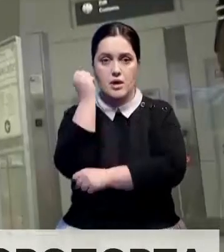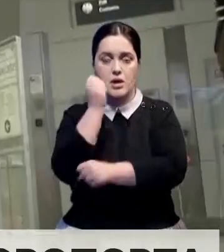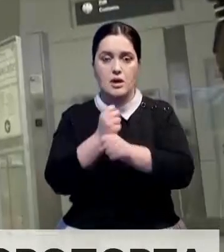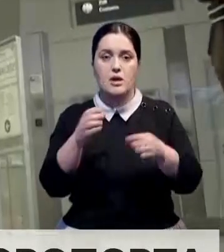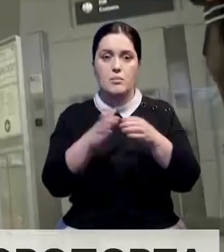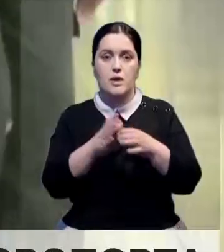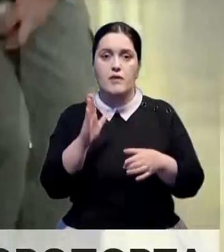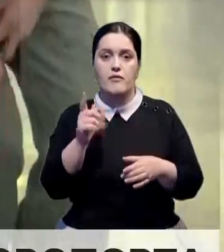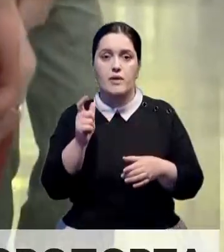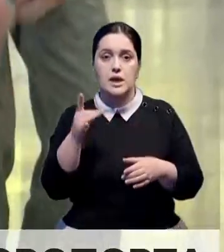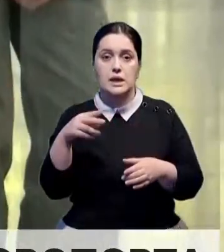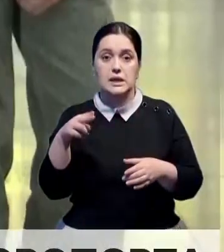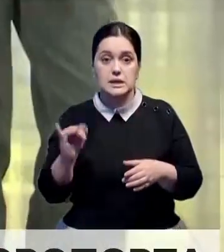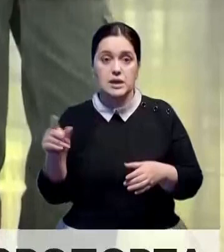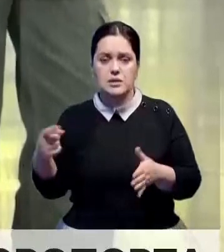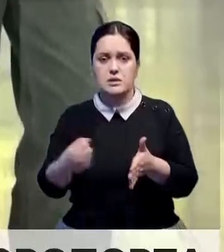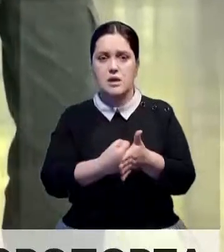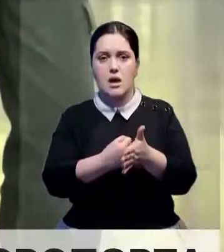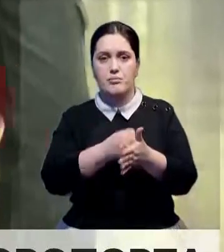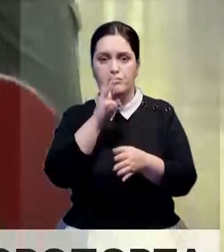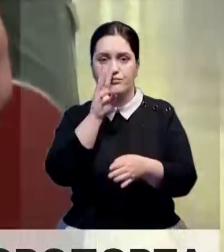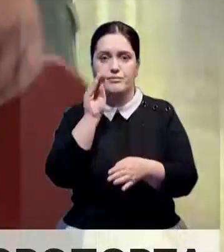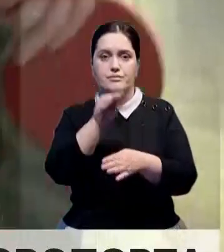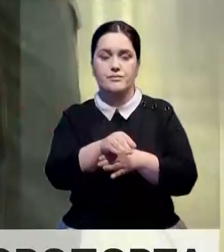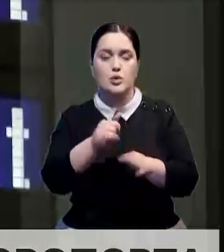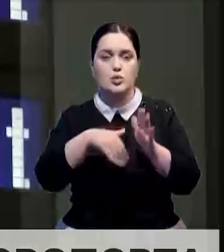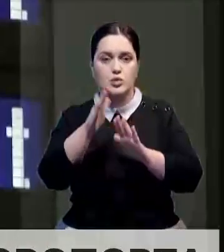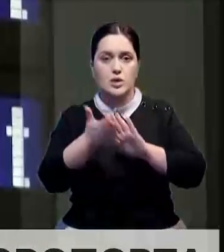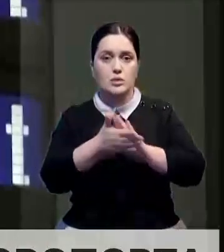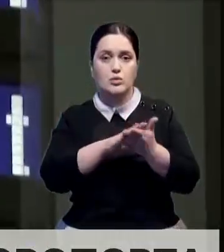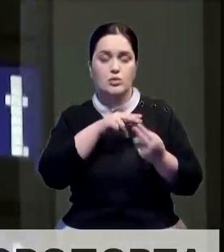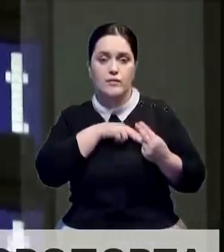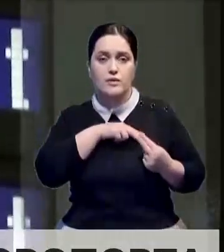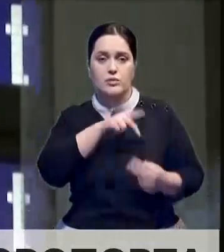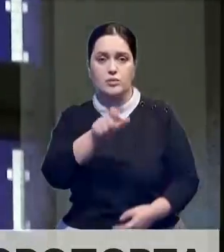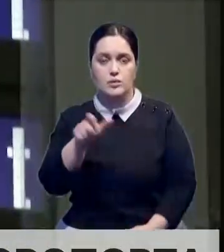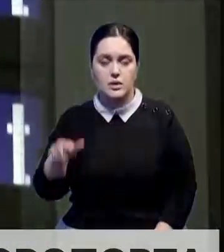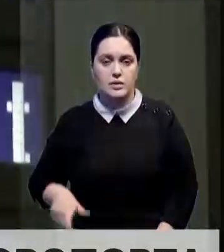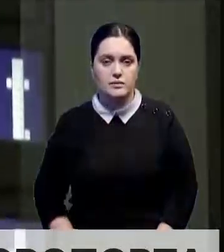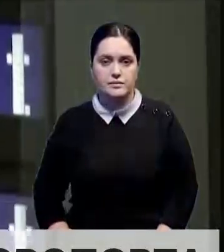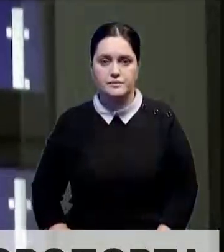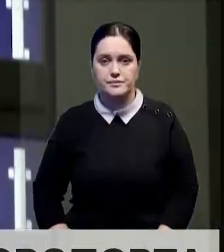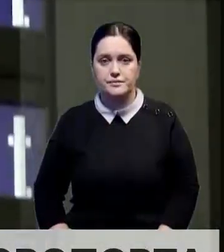призывает профсоюз в Верди, который добивается повышения зарплат и улучшения условий труда.